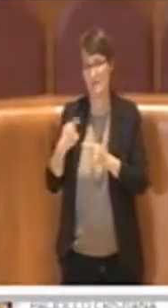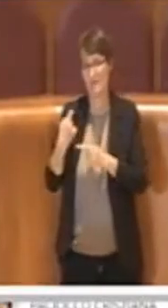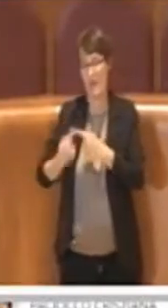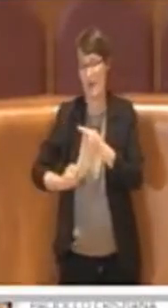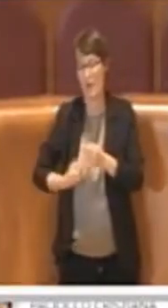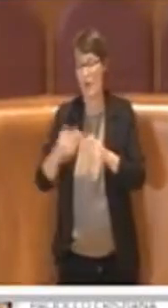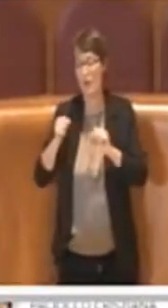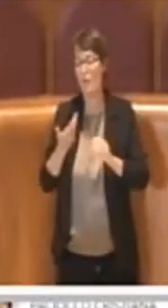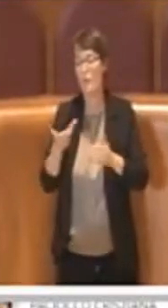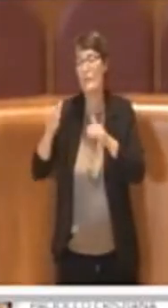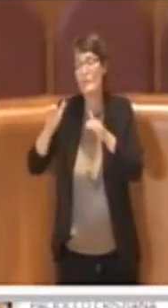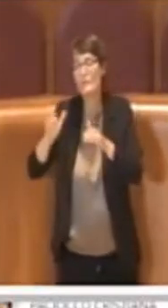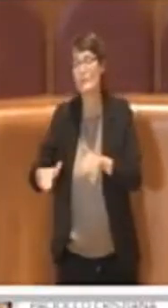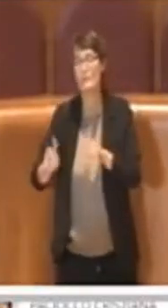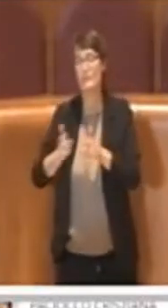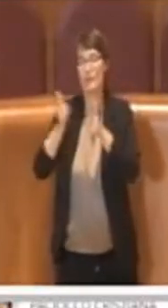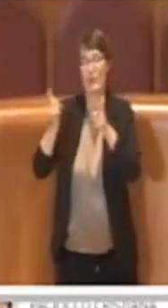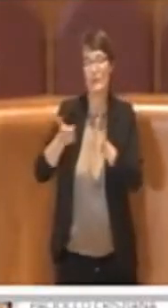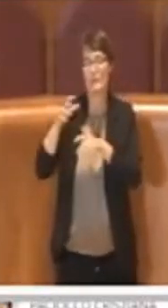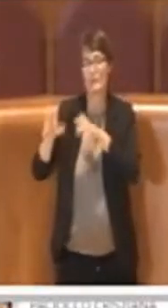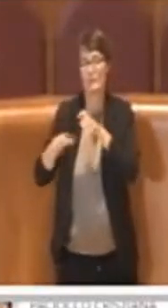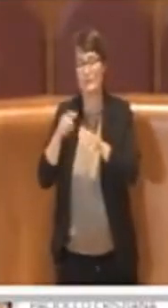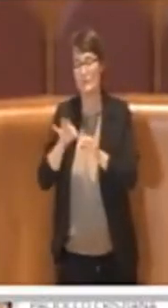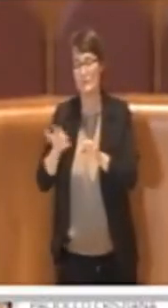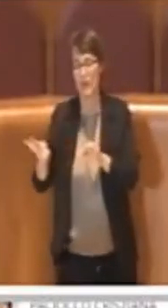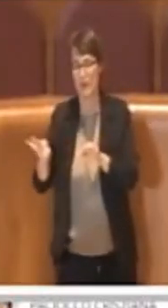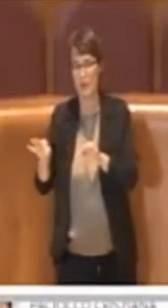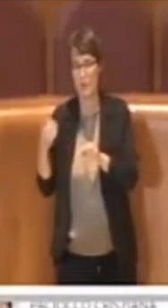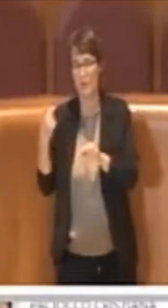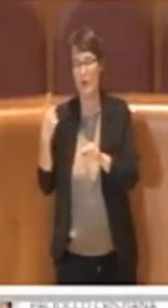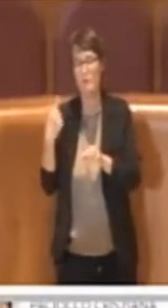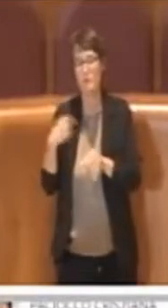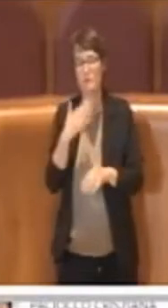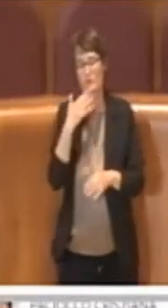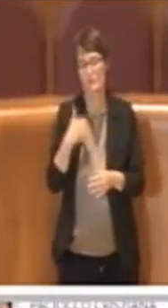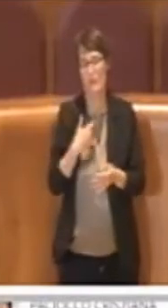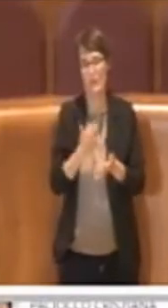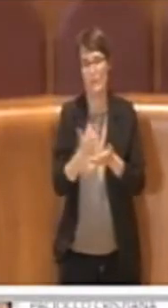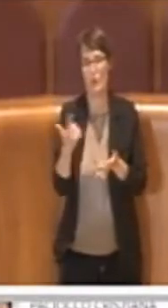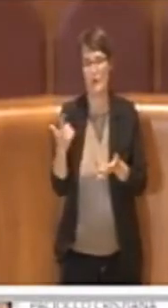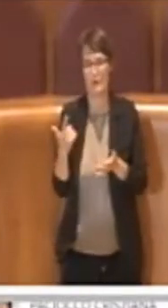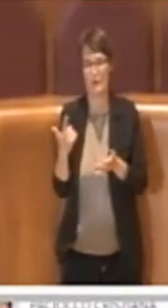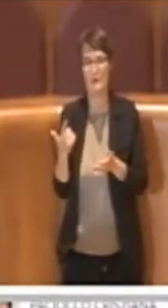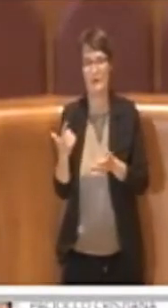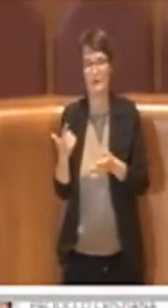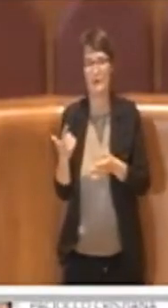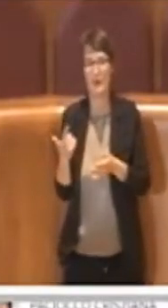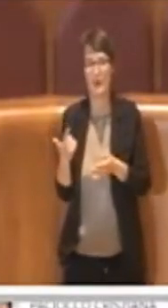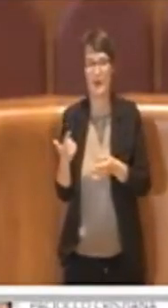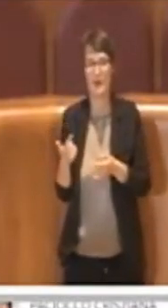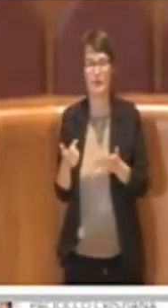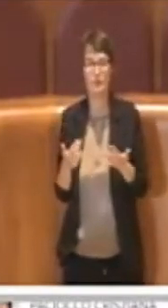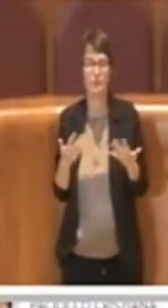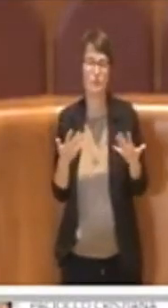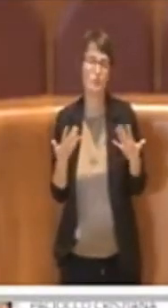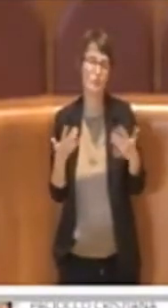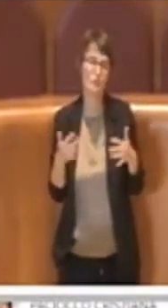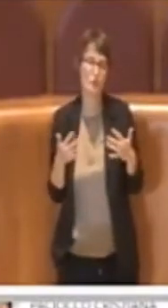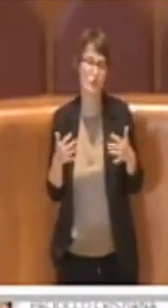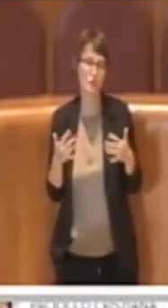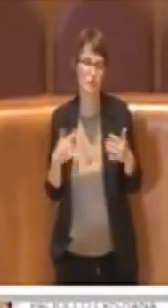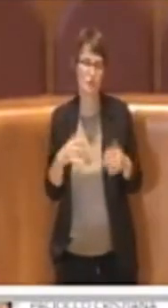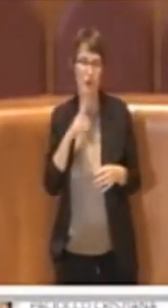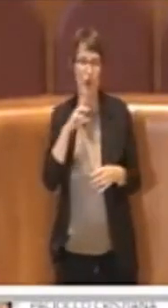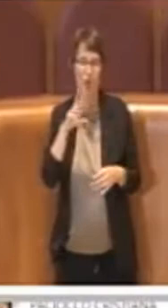specie di flore e fauna. E questo è il punto. D'altra parte, come ho già rilevato nelle due